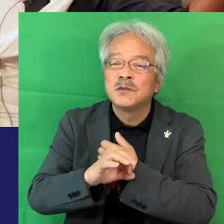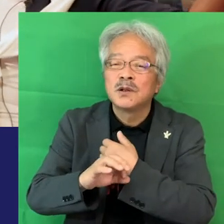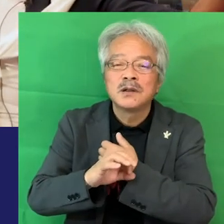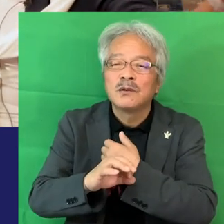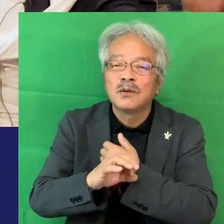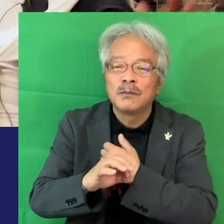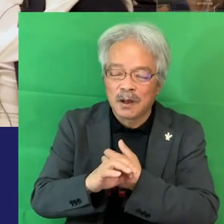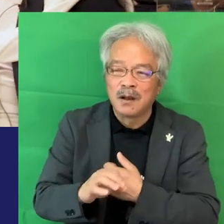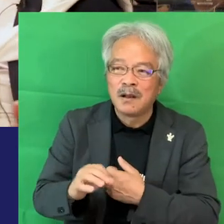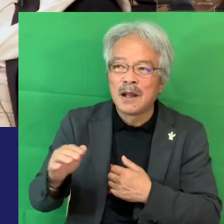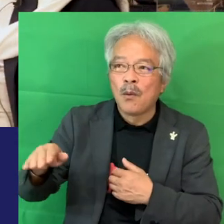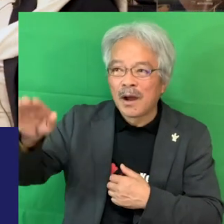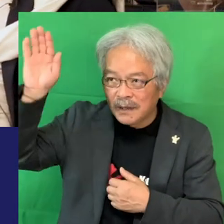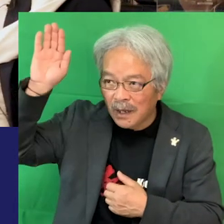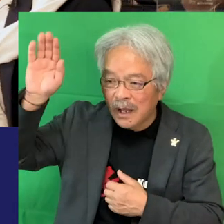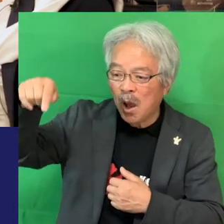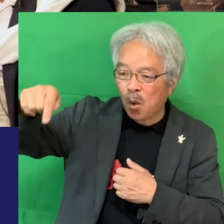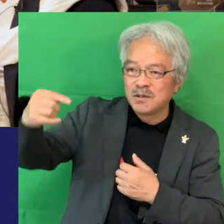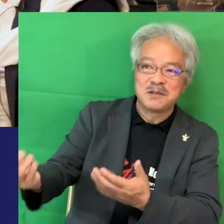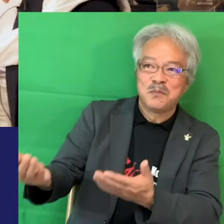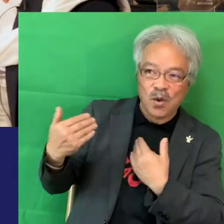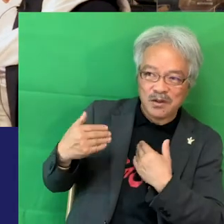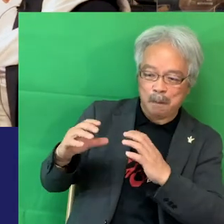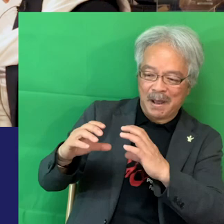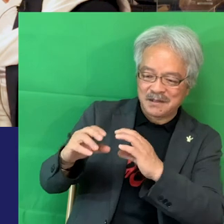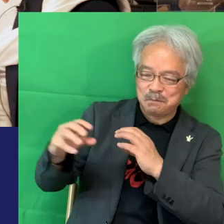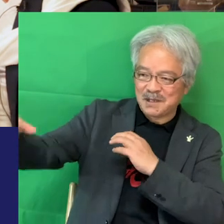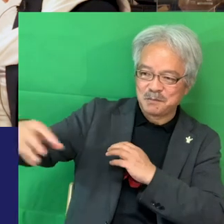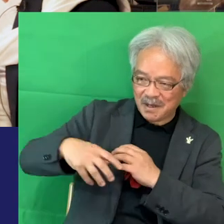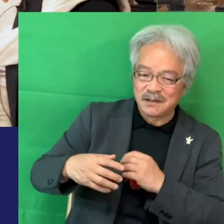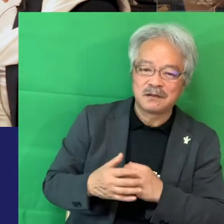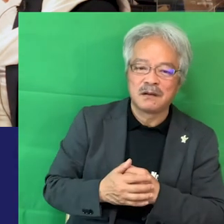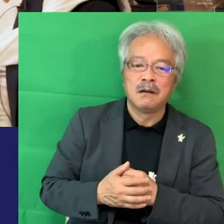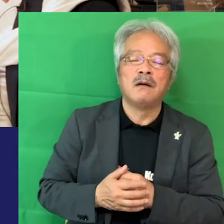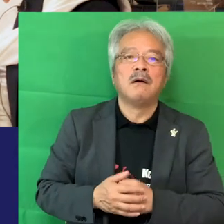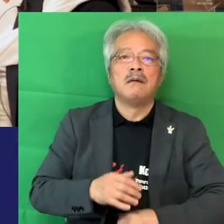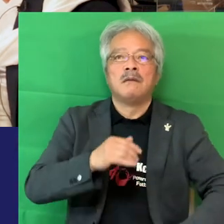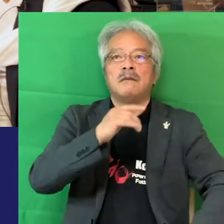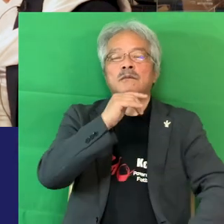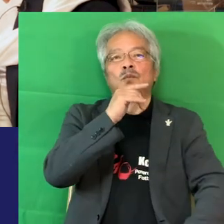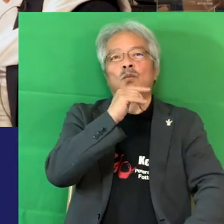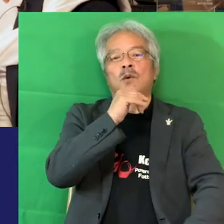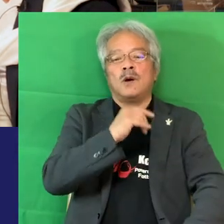手を挙げたりとかこっちパス回せそしたらそうか